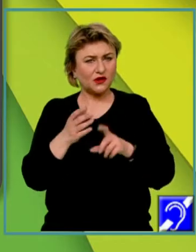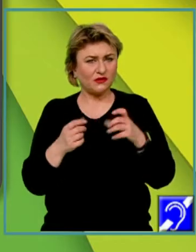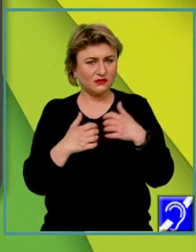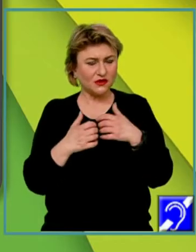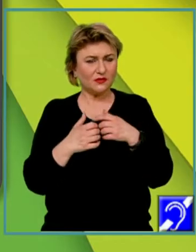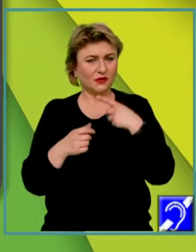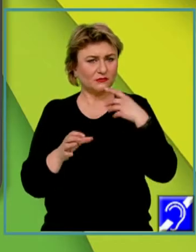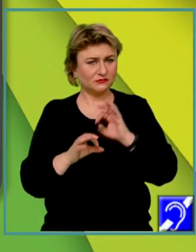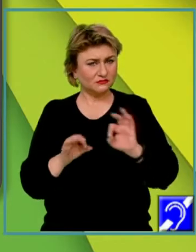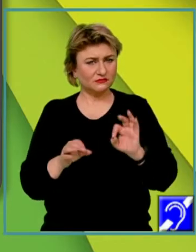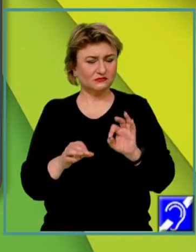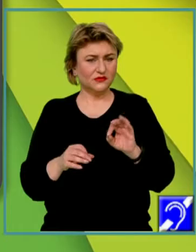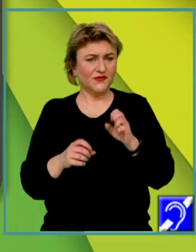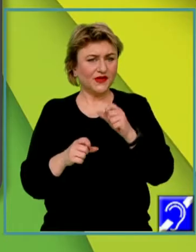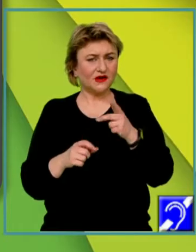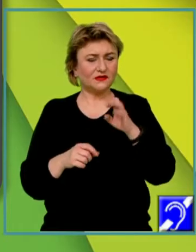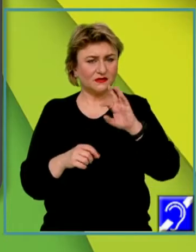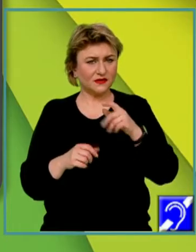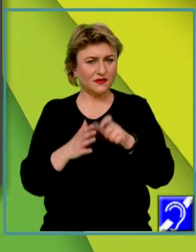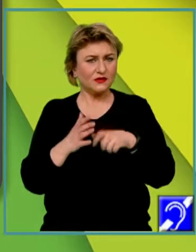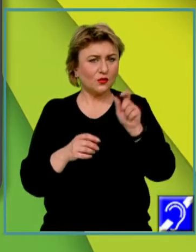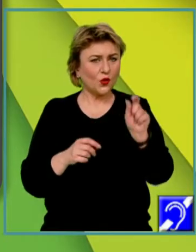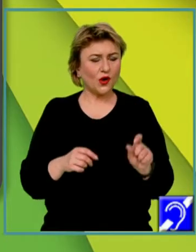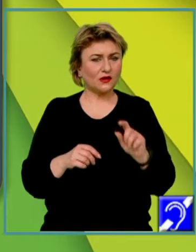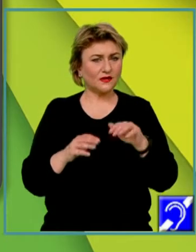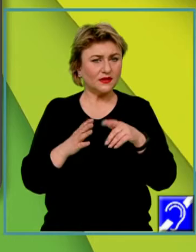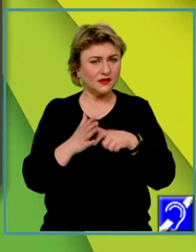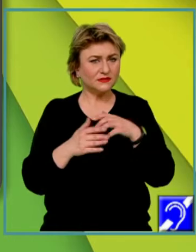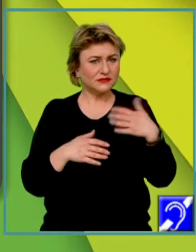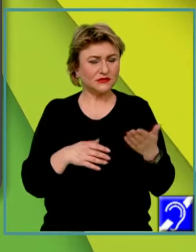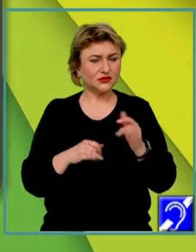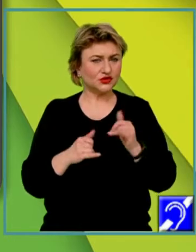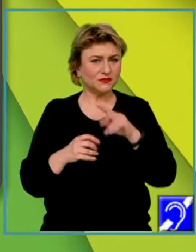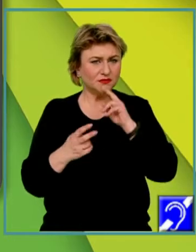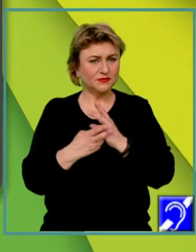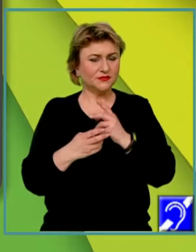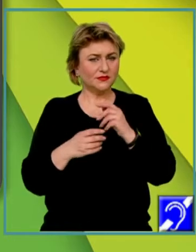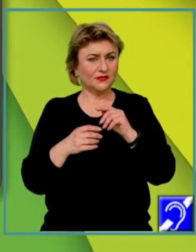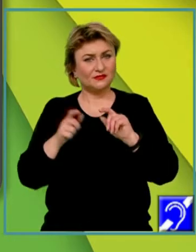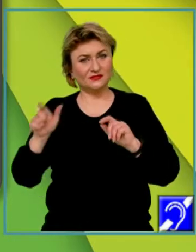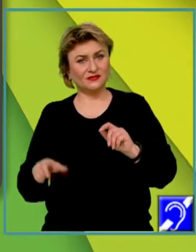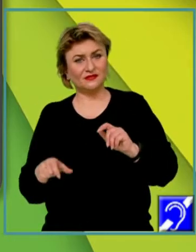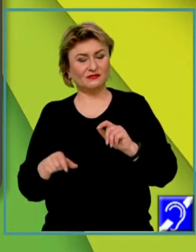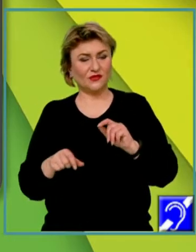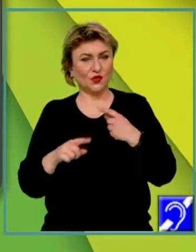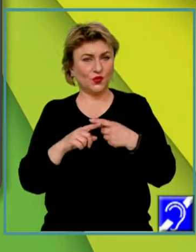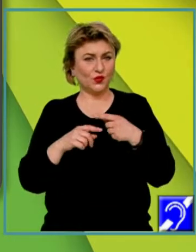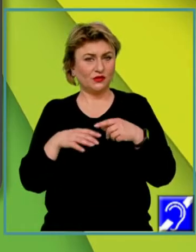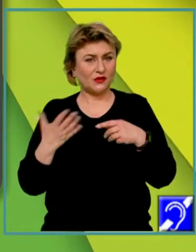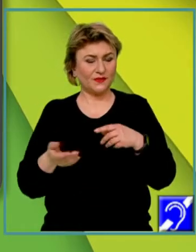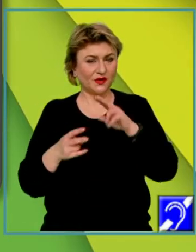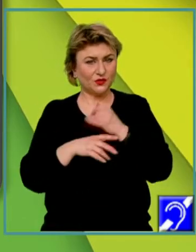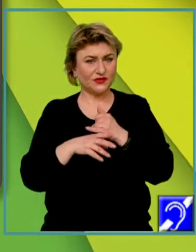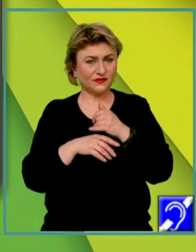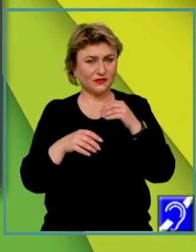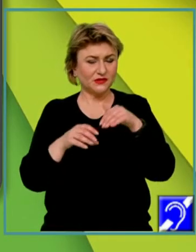corecte dintre fiecare literă din coloana din stânga și cifra corespunzătoare din coloana din dreapta. Ce observăm? Că